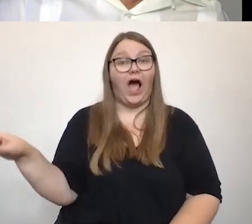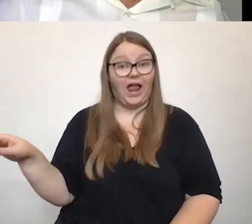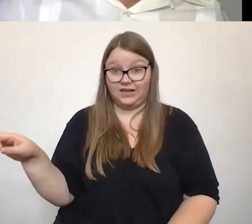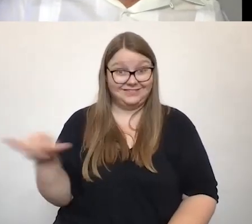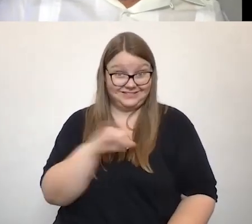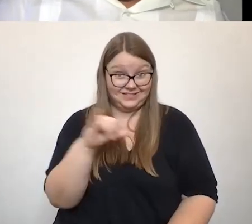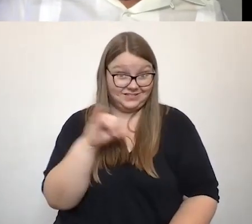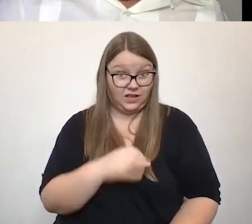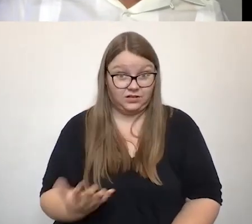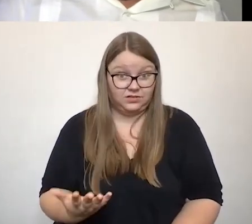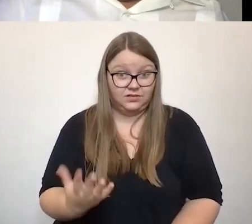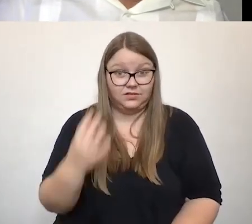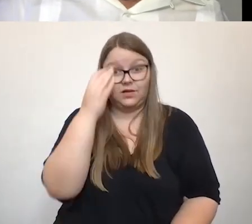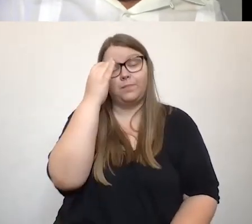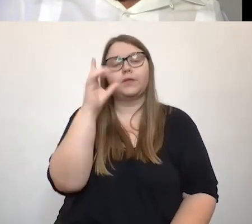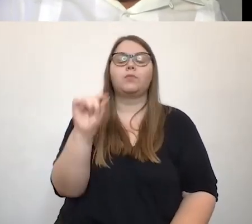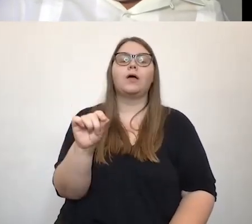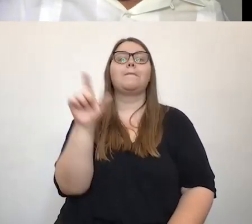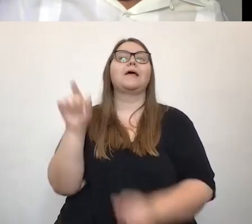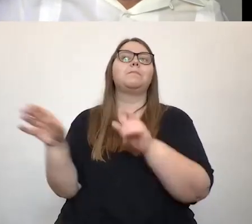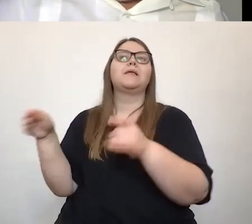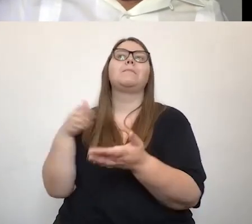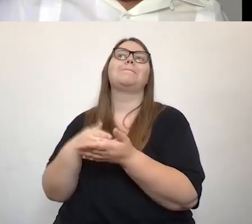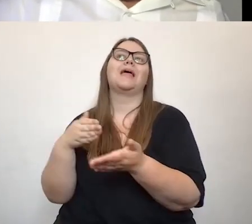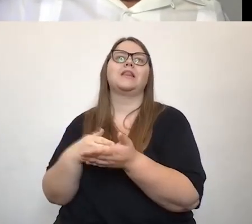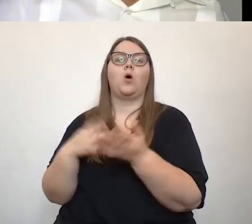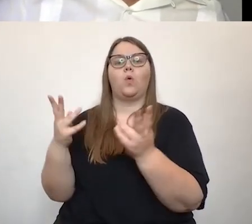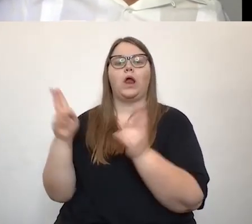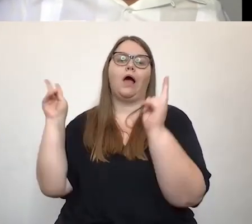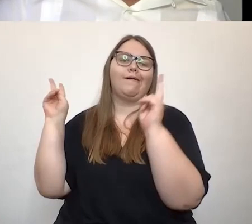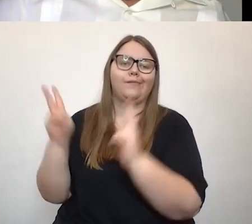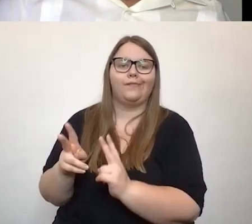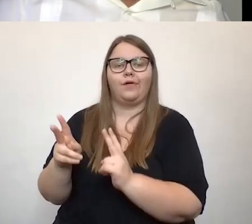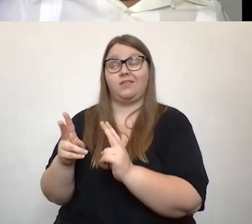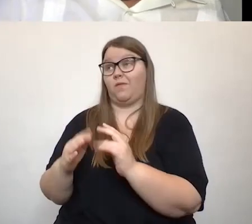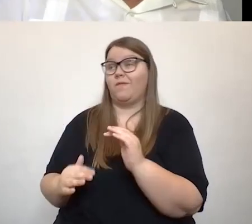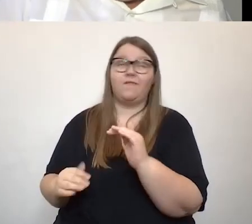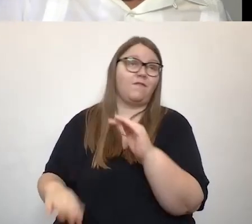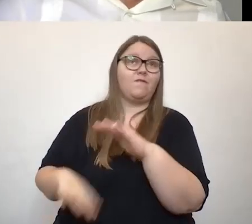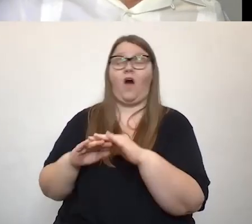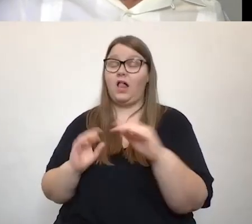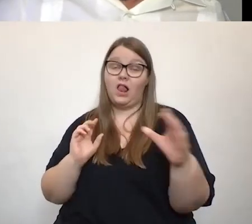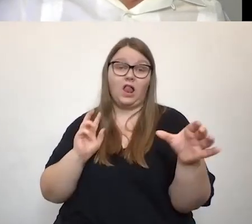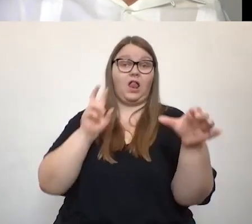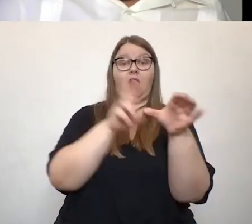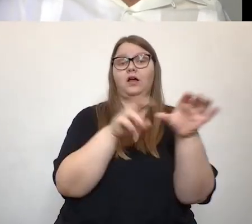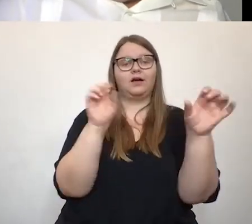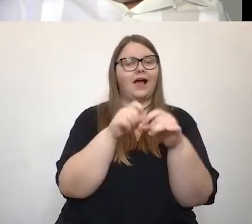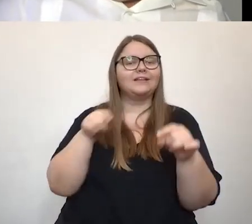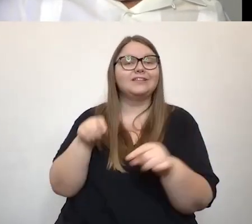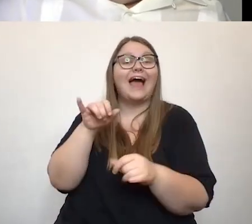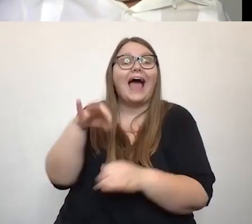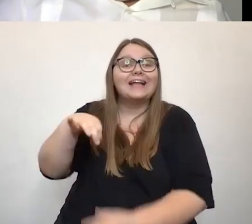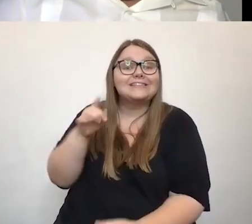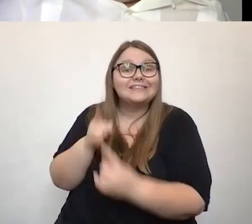lischen oder eine Verlegenheit für Menschen, die in irgendeiner Art und Weise eben nicht die vollumfälligen Zugang haben zu den Dingen, die wir als